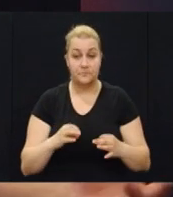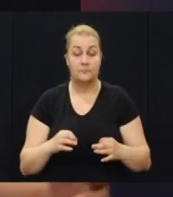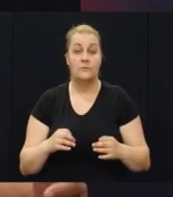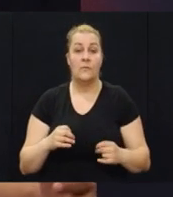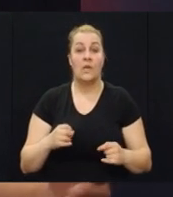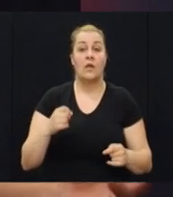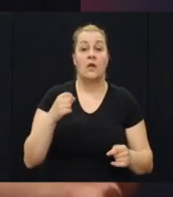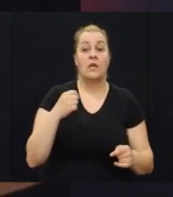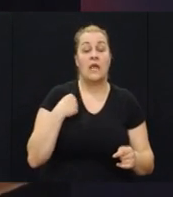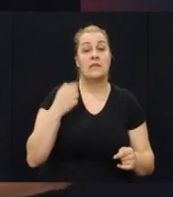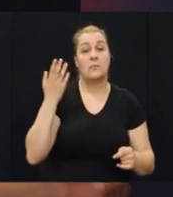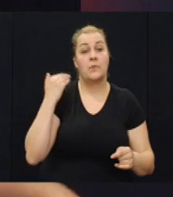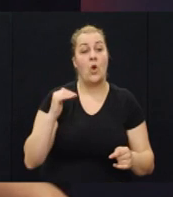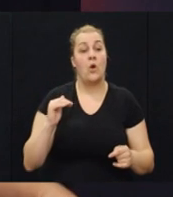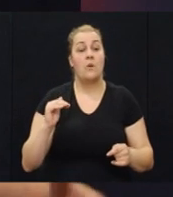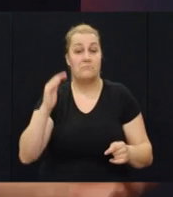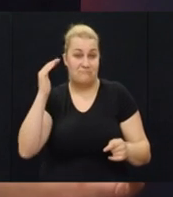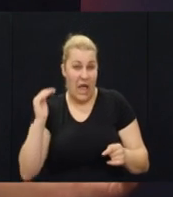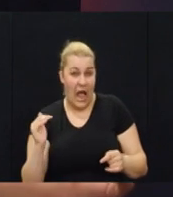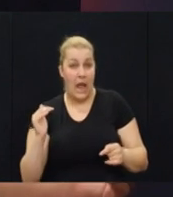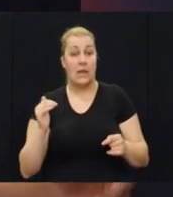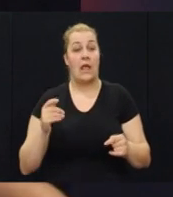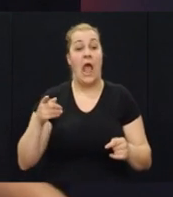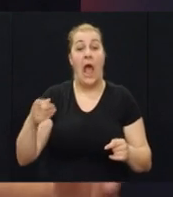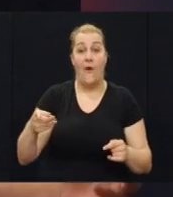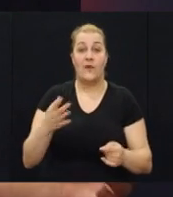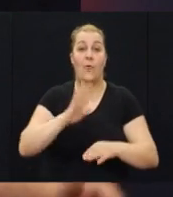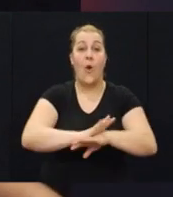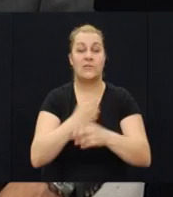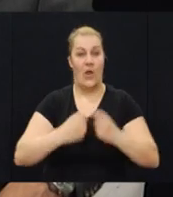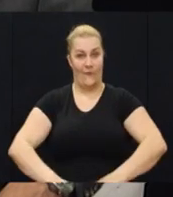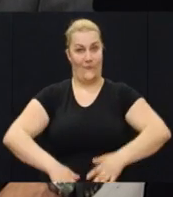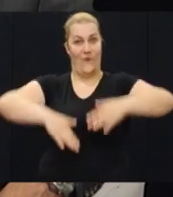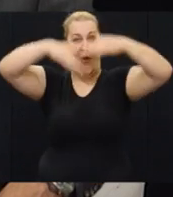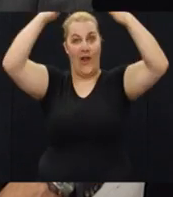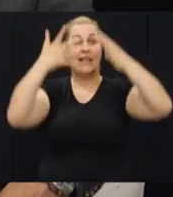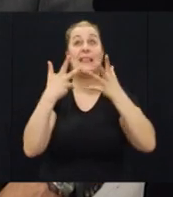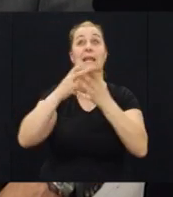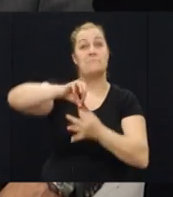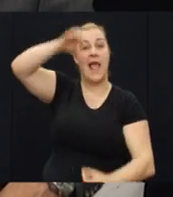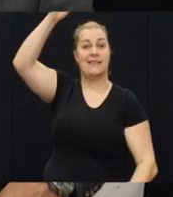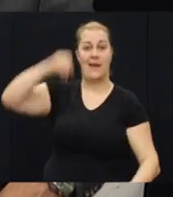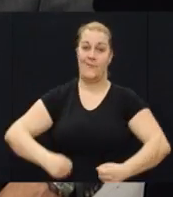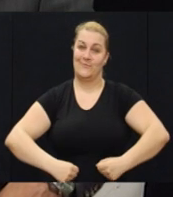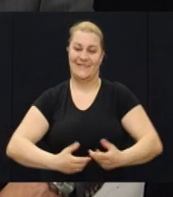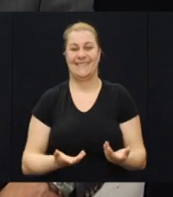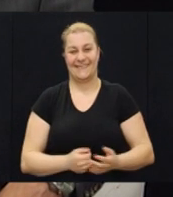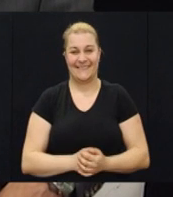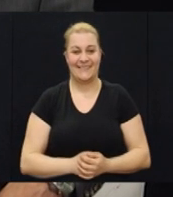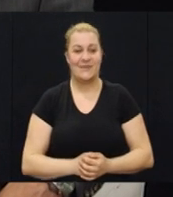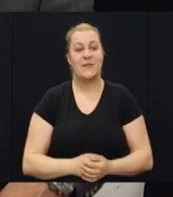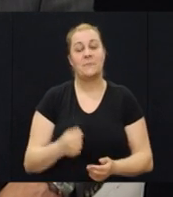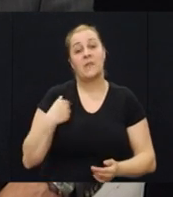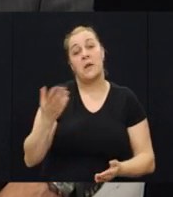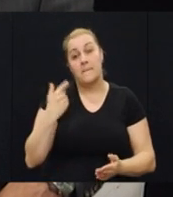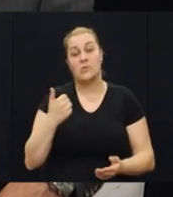ono, ja sam mali po rastu, tada sam imao 3 metra, ne metra. Da, bili ste ponosni na to. Ajmo se mi sad posvetiti ovom centralnom